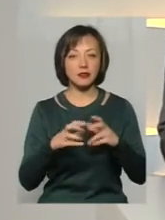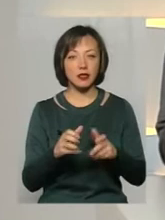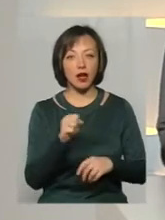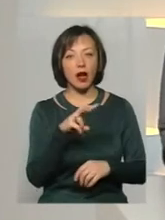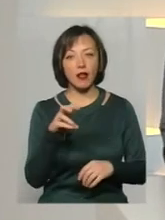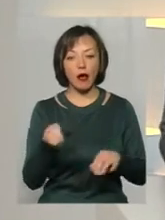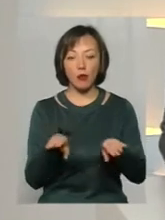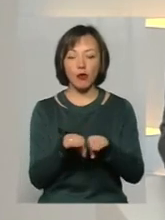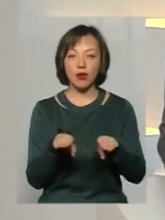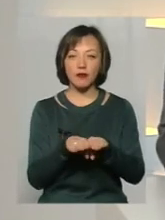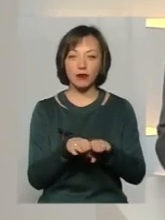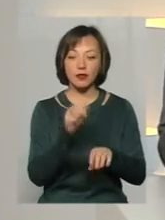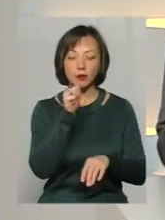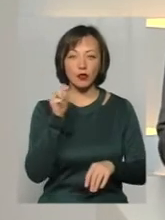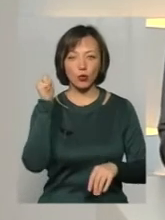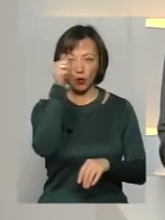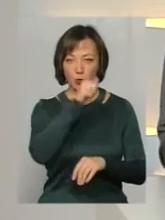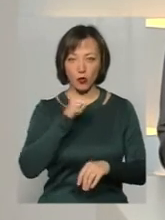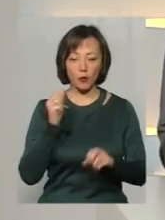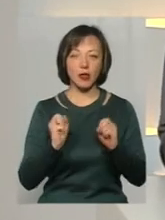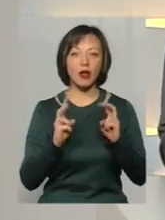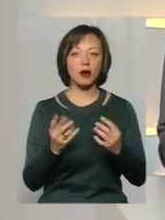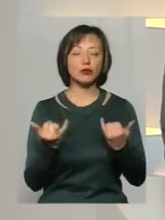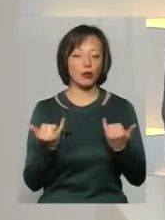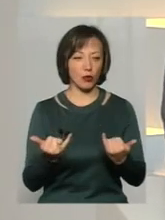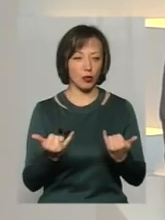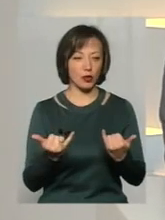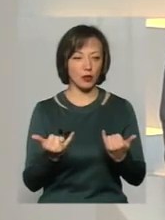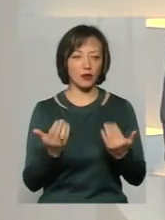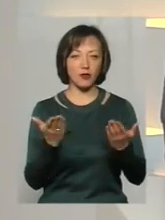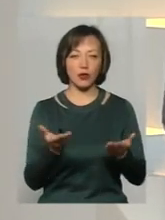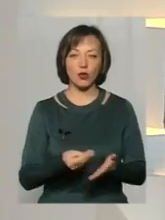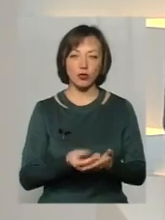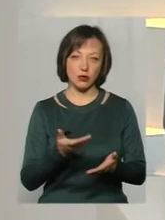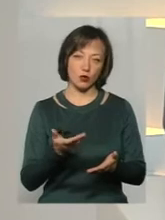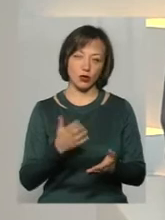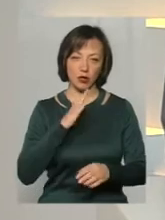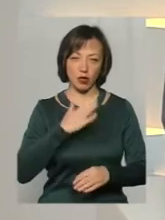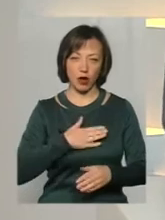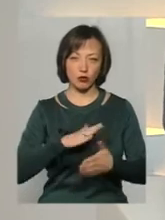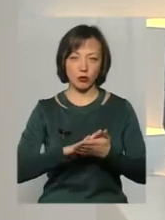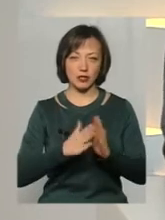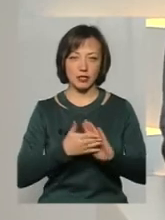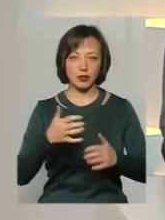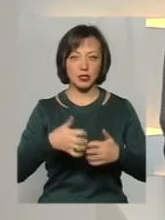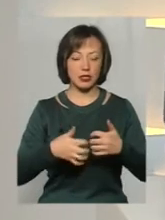порівнювати ці здобутки з минулим роком, як сьогодні ви оцінюєте нашу позицію